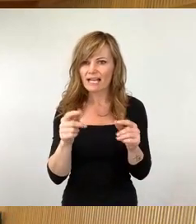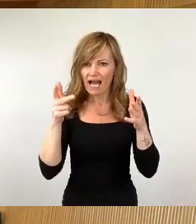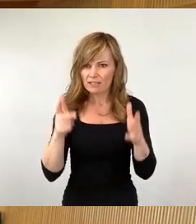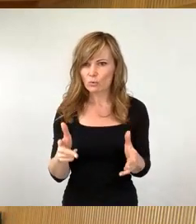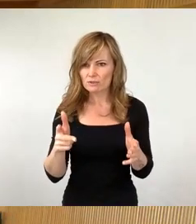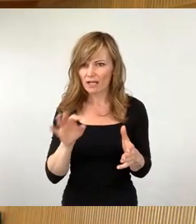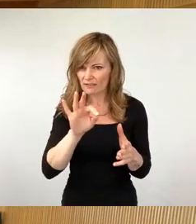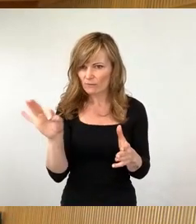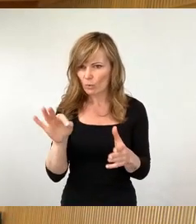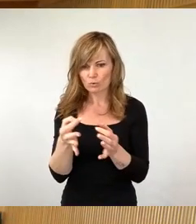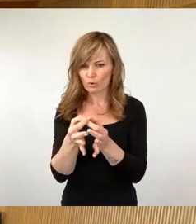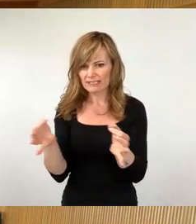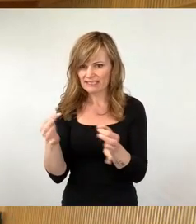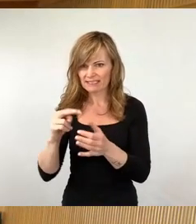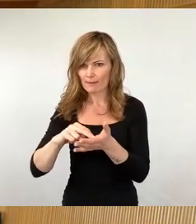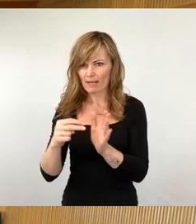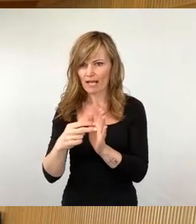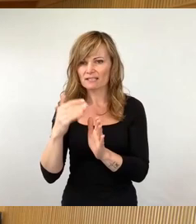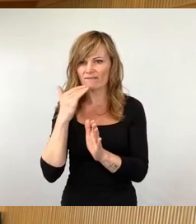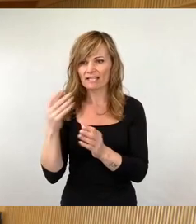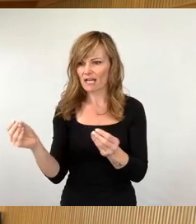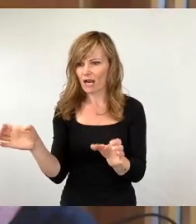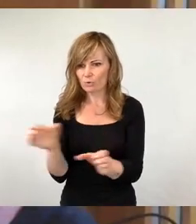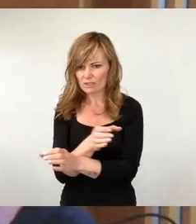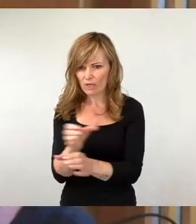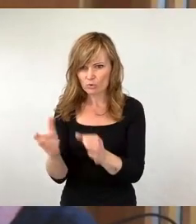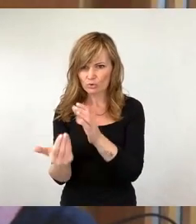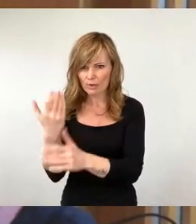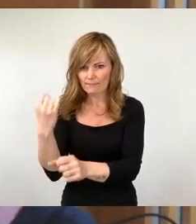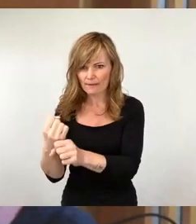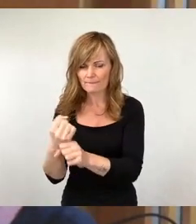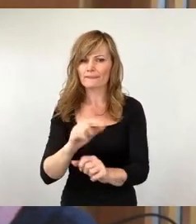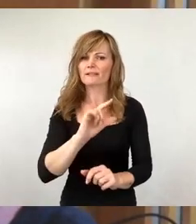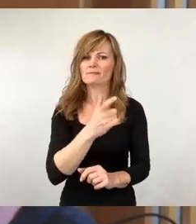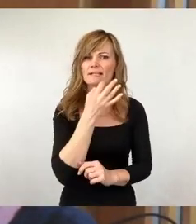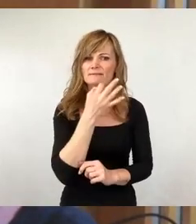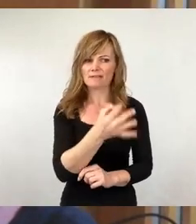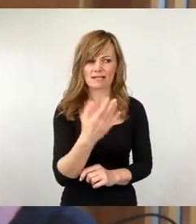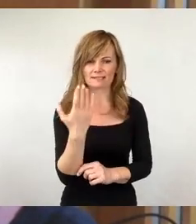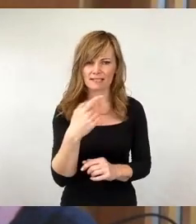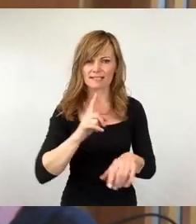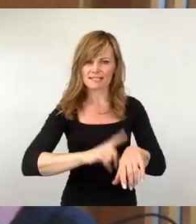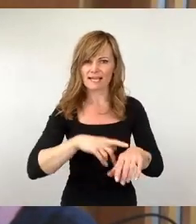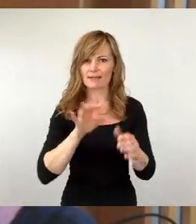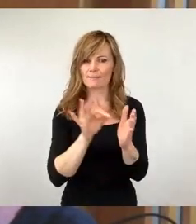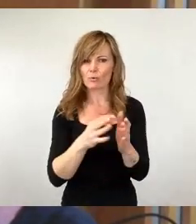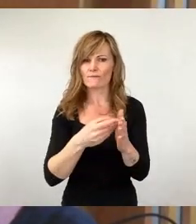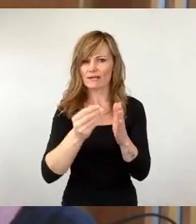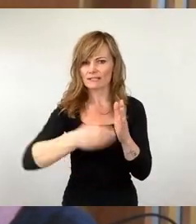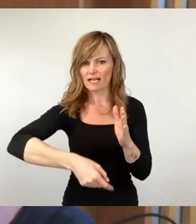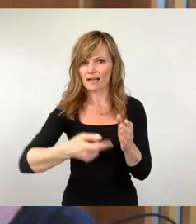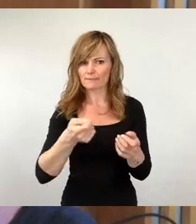Und die zweite Frage, die bezog sich darauf, ob zum Zeitpunkt des Vertragsschlusses unbekannte Kosten